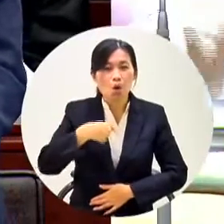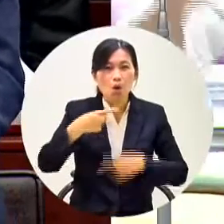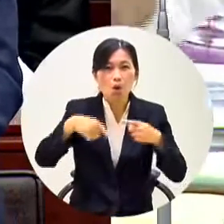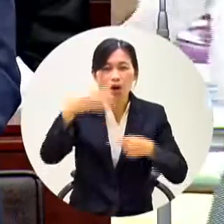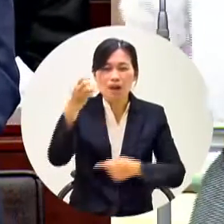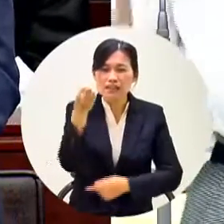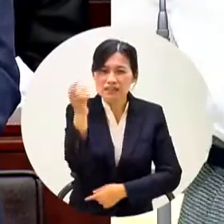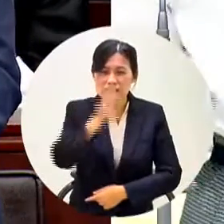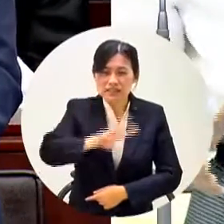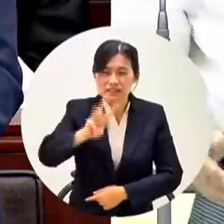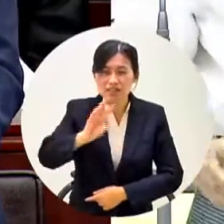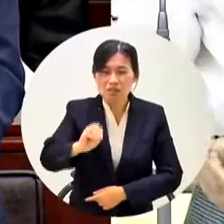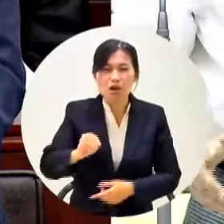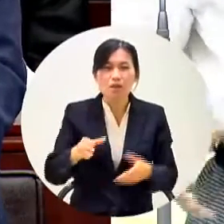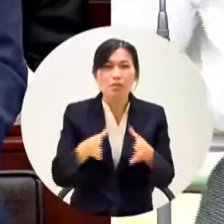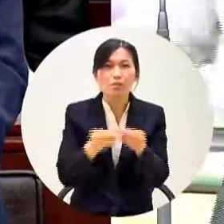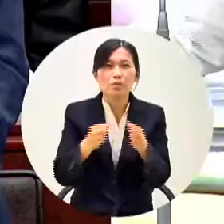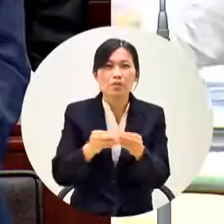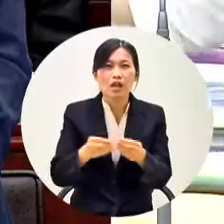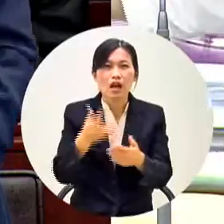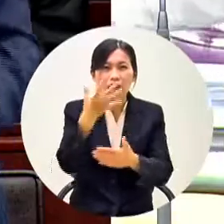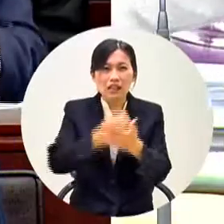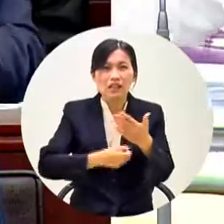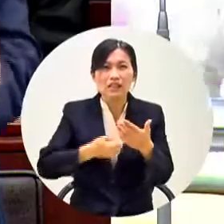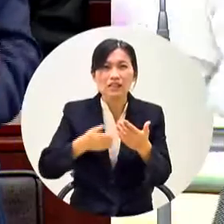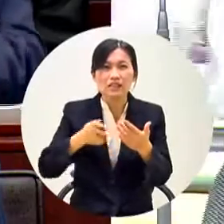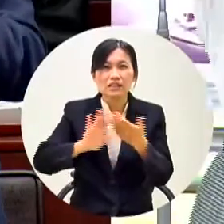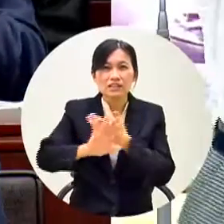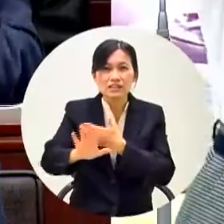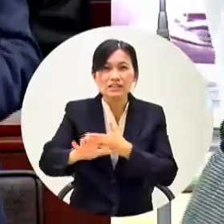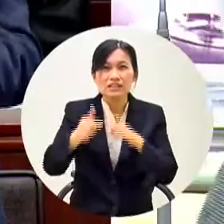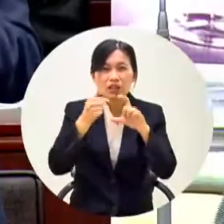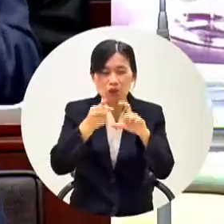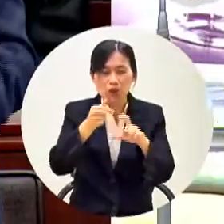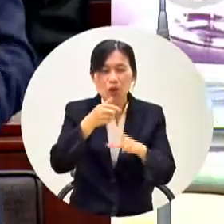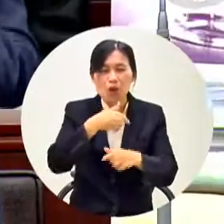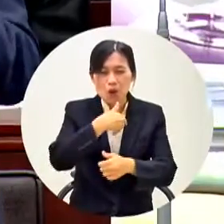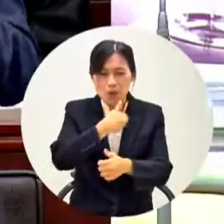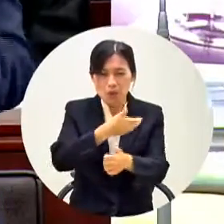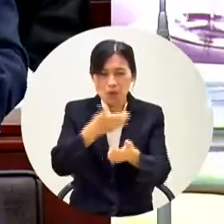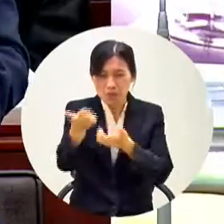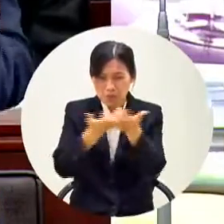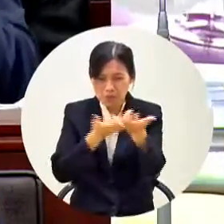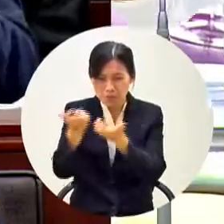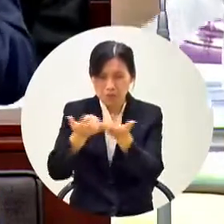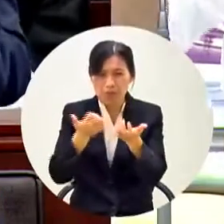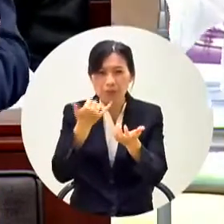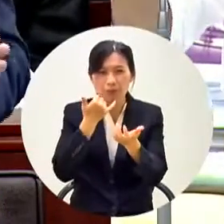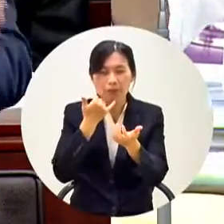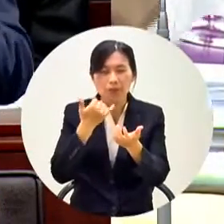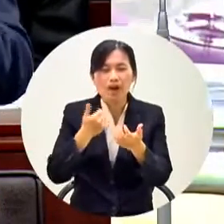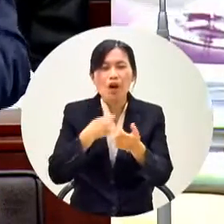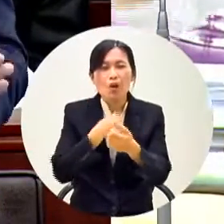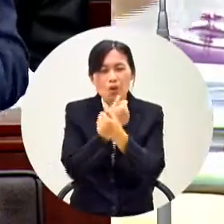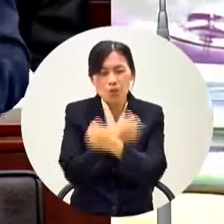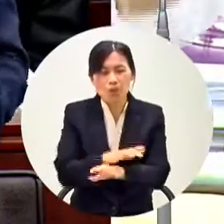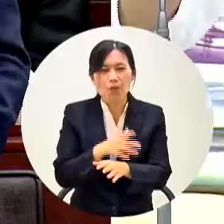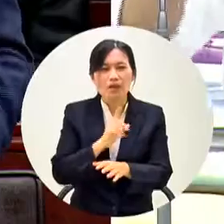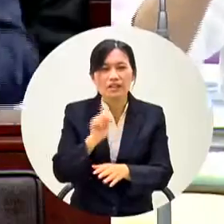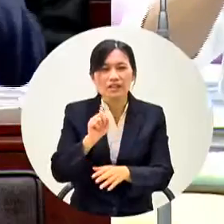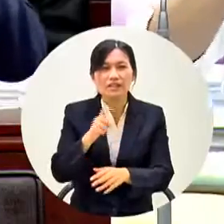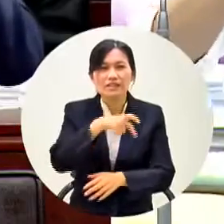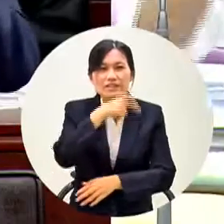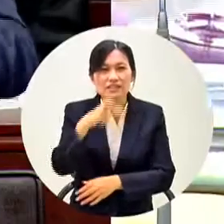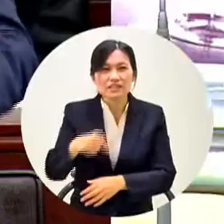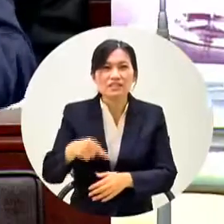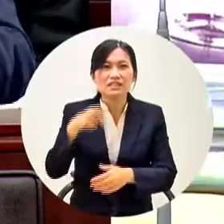三千萬我把留一些錢給我們其他的各位議員的區域區我告訴議員以我的經驗以我的英語教育的